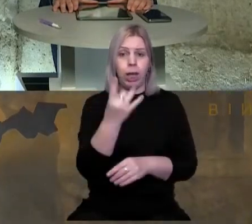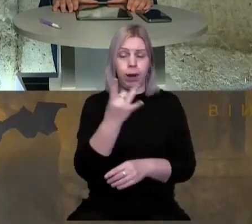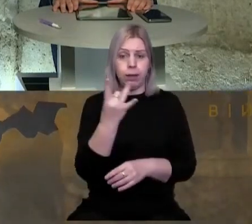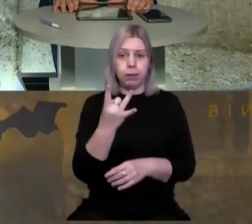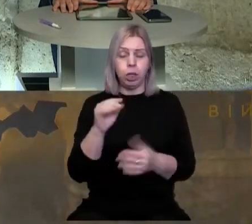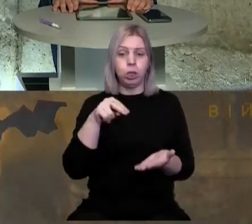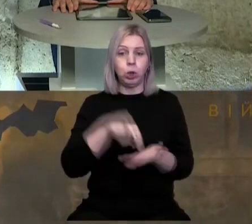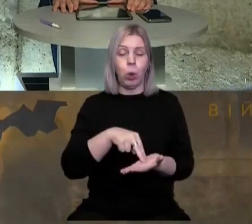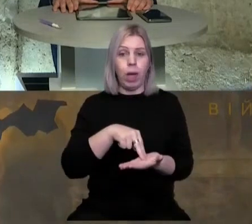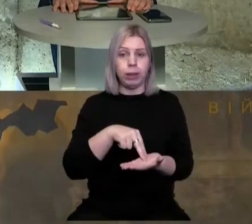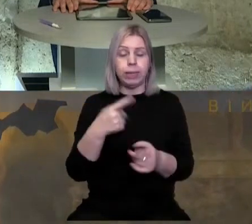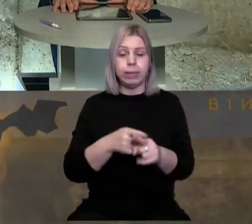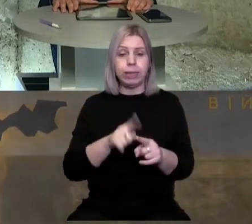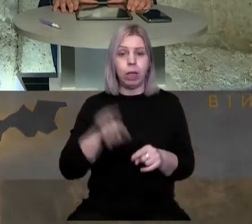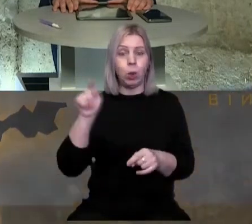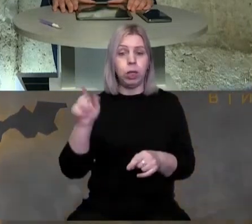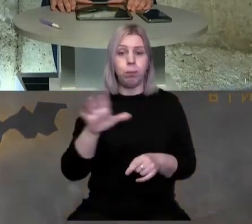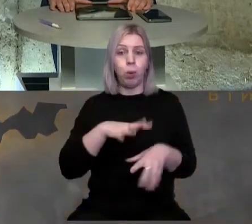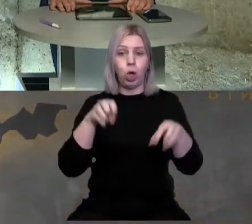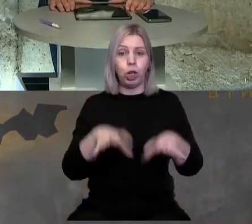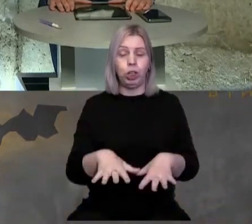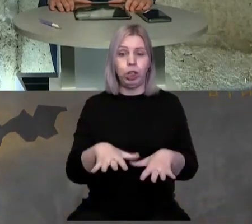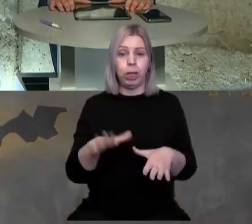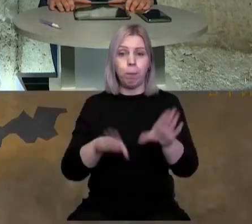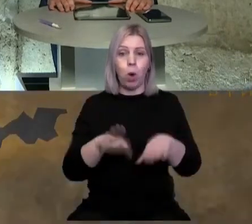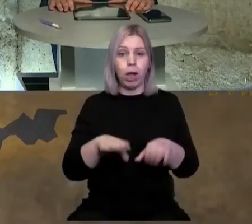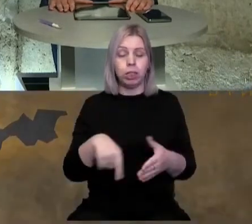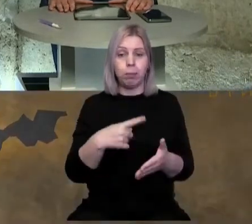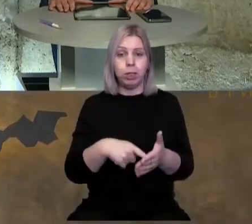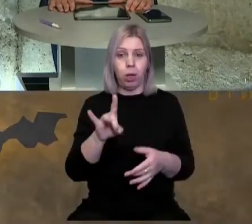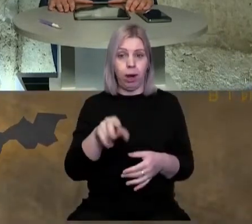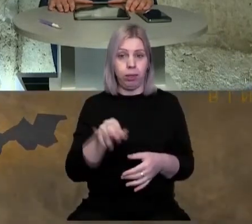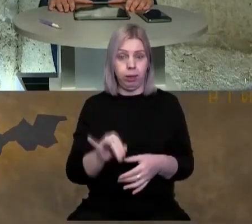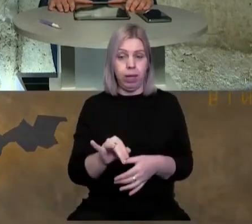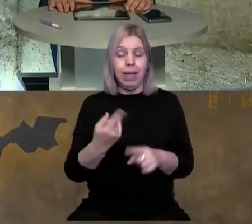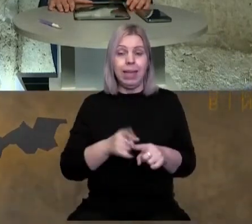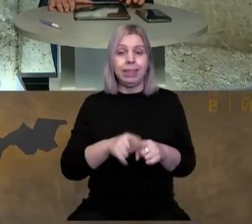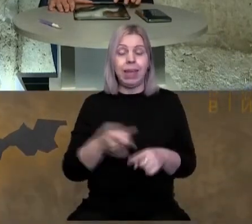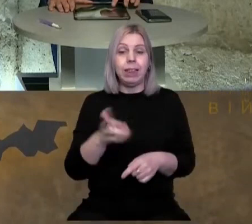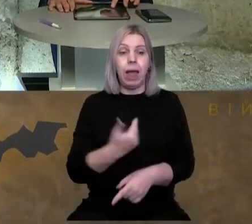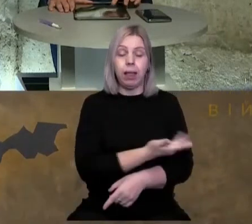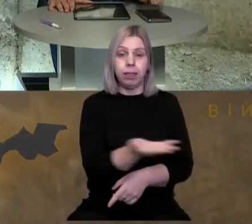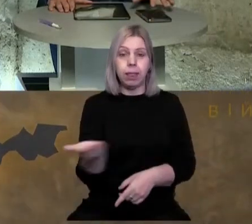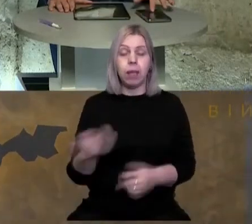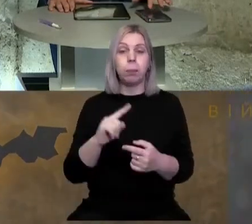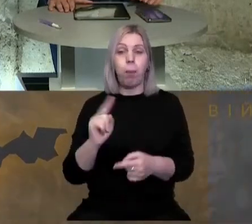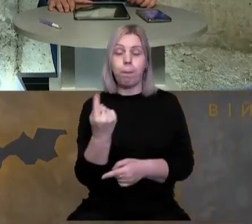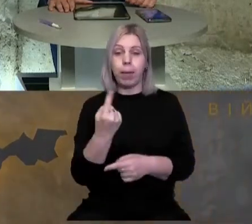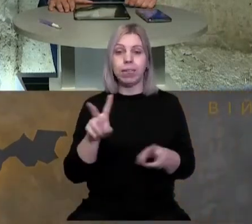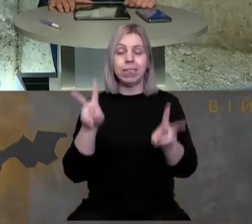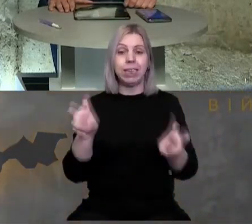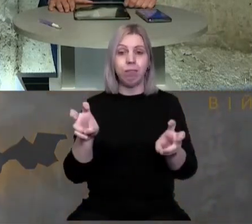раз стояти. Це тоді було рішення теж Мукачевської міської ради. Це для нас, по-перше,